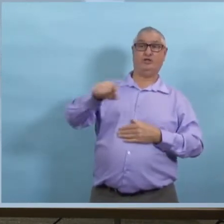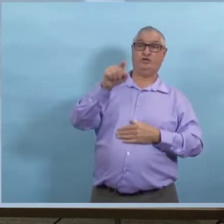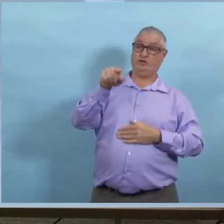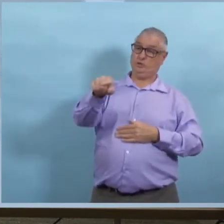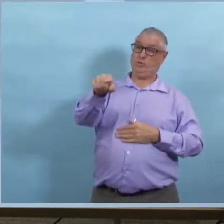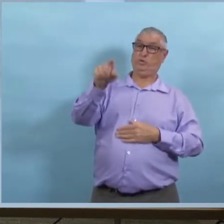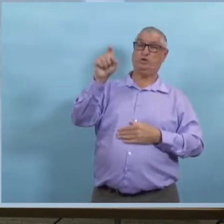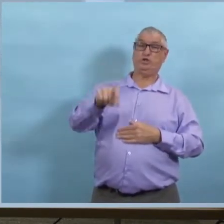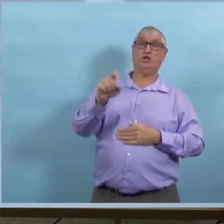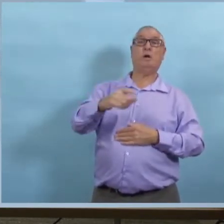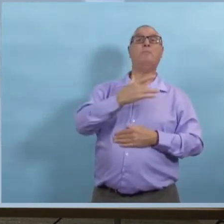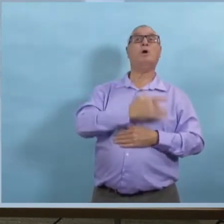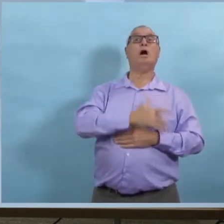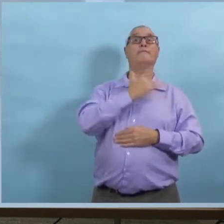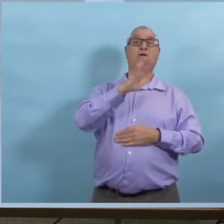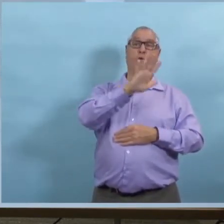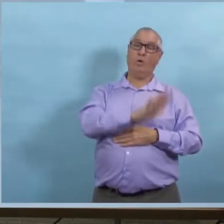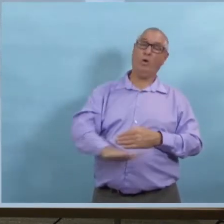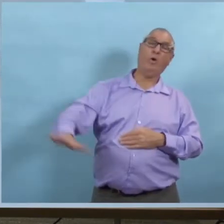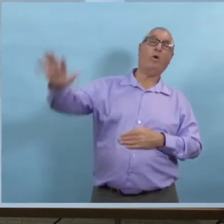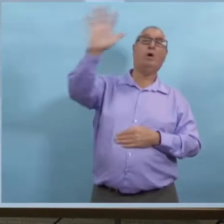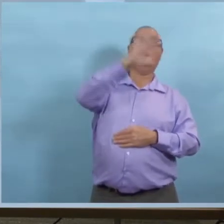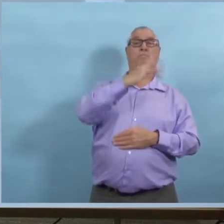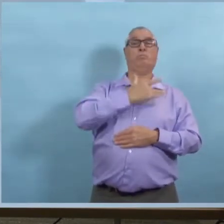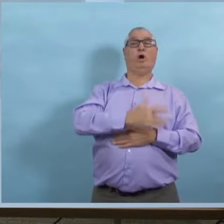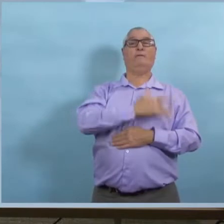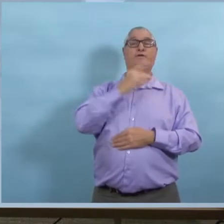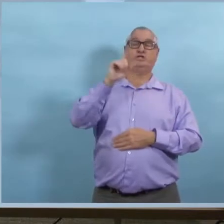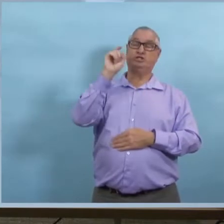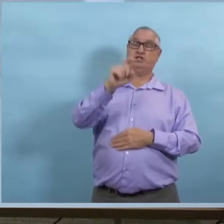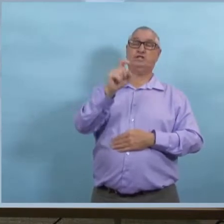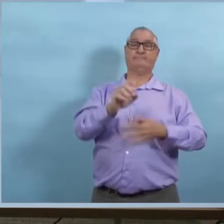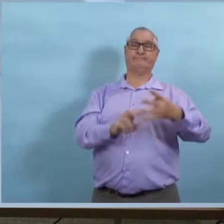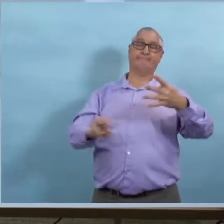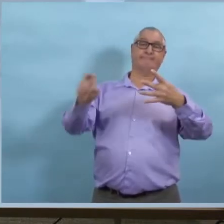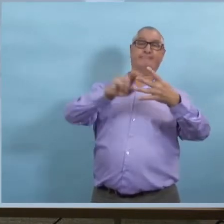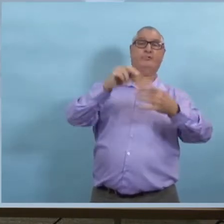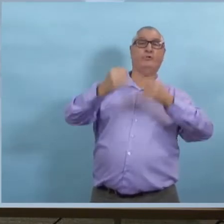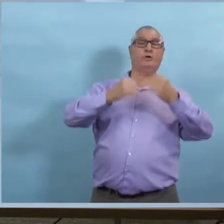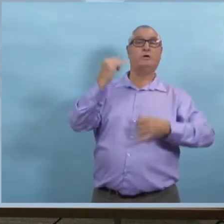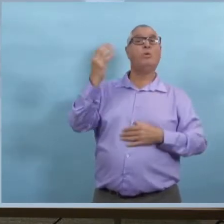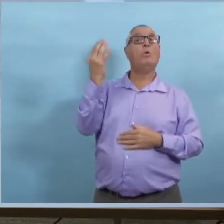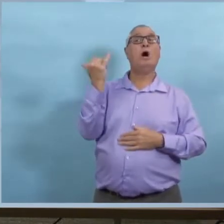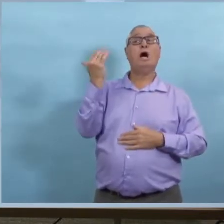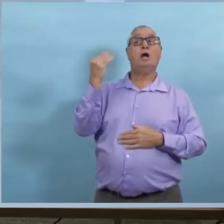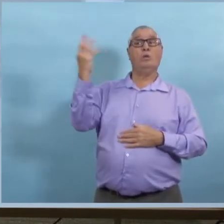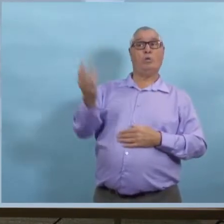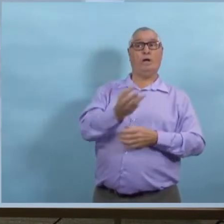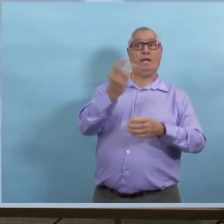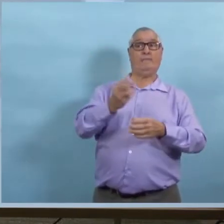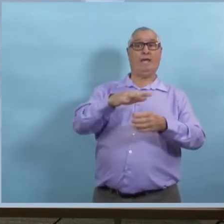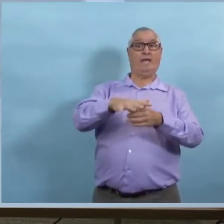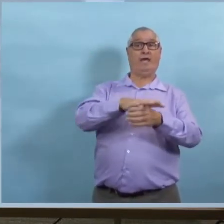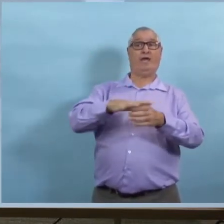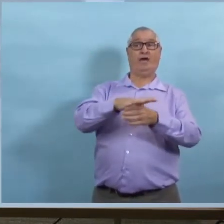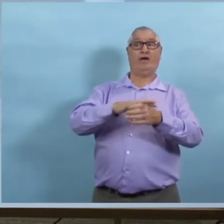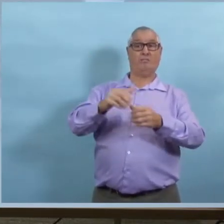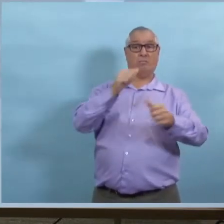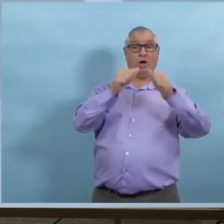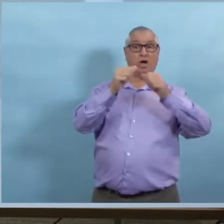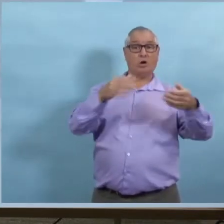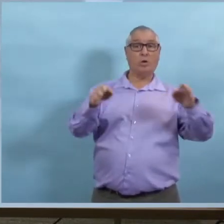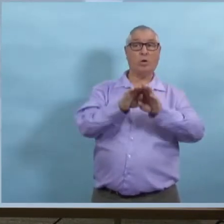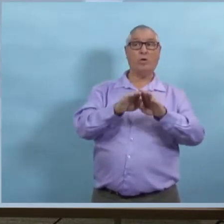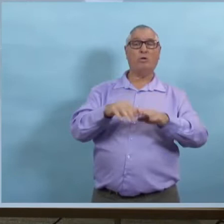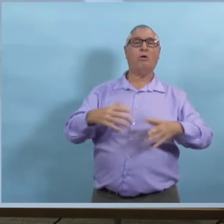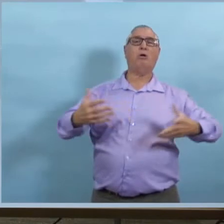ou enfin, est-ce que ça vaut la peine de considérer une approche qui va être simplement plus provinciale parce que les gens de Winnipeg